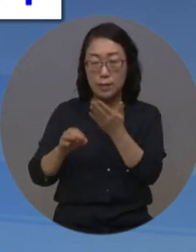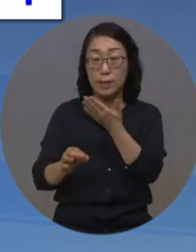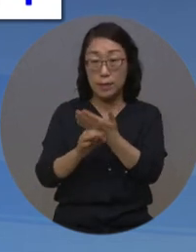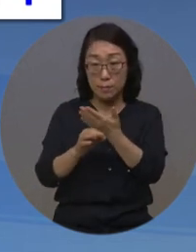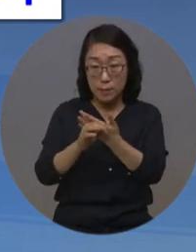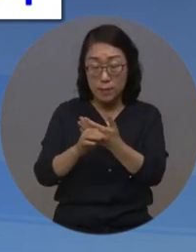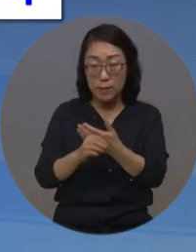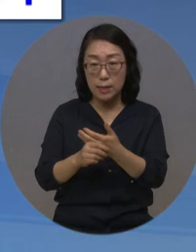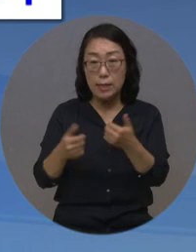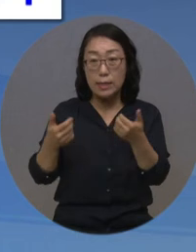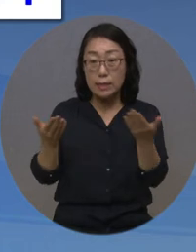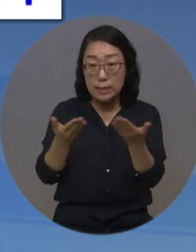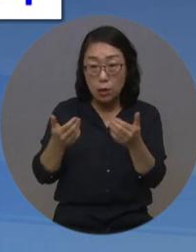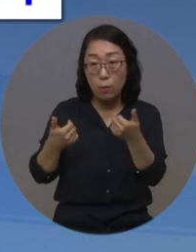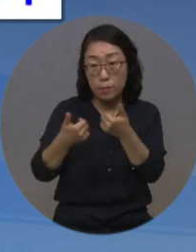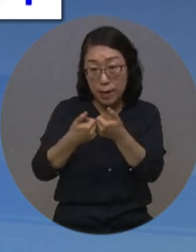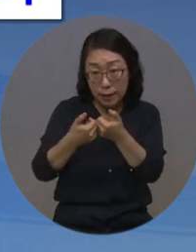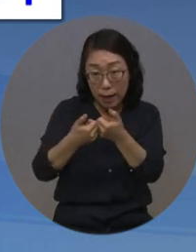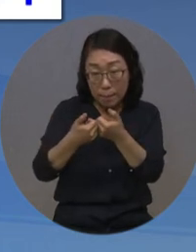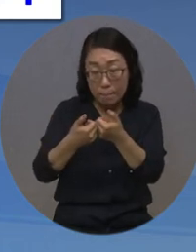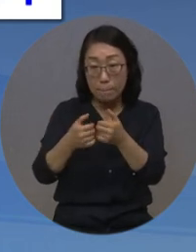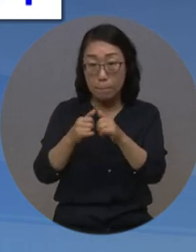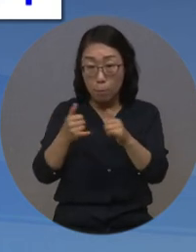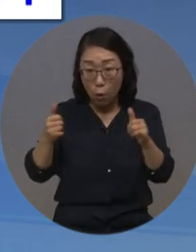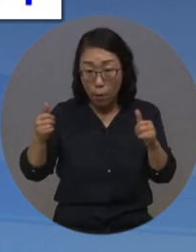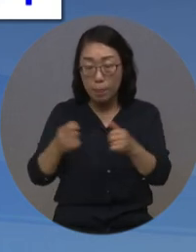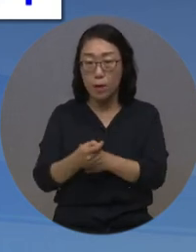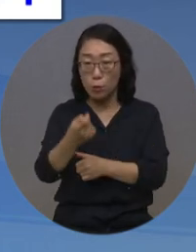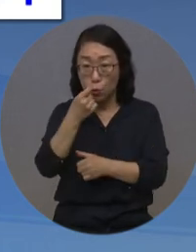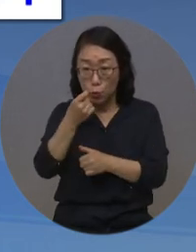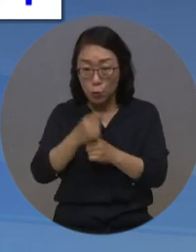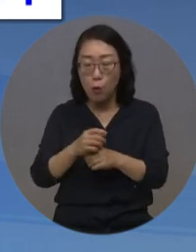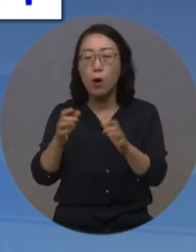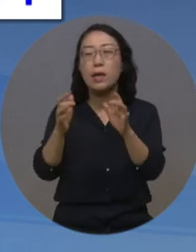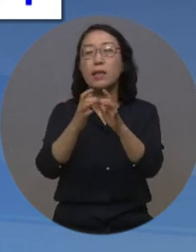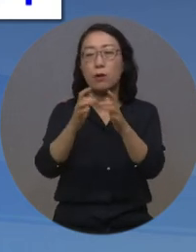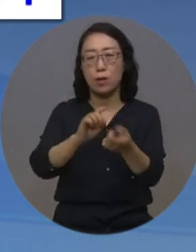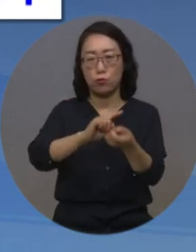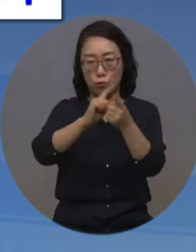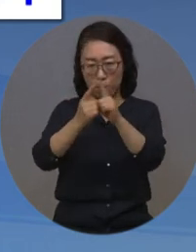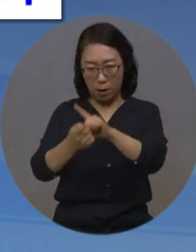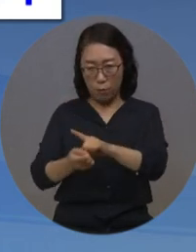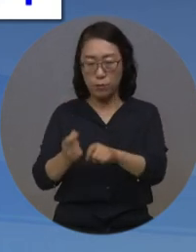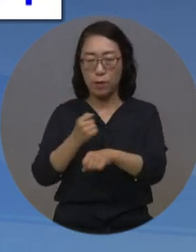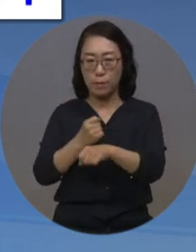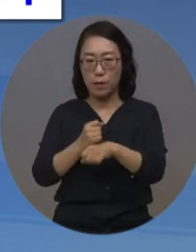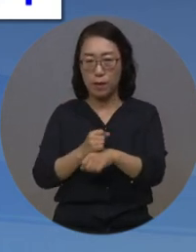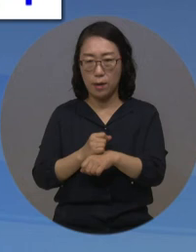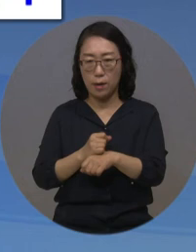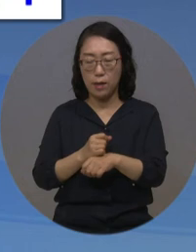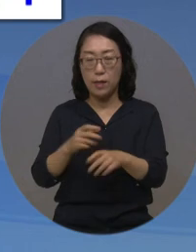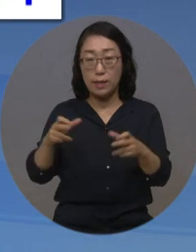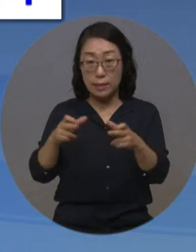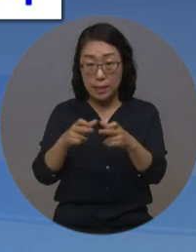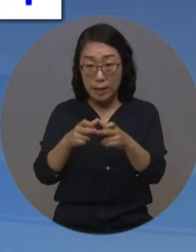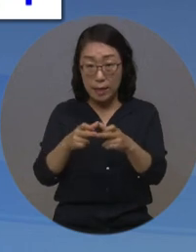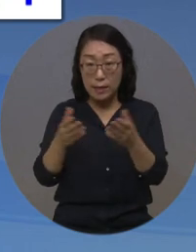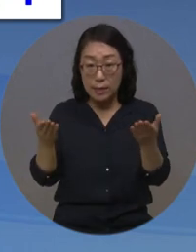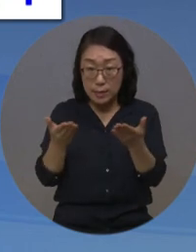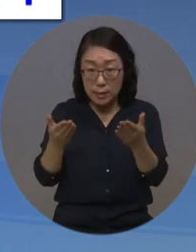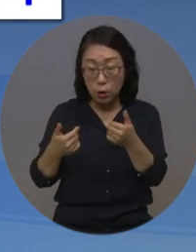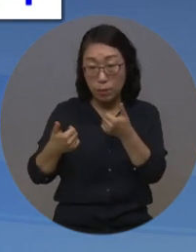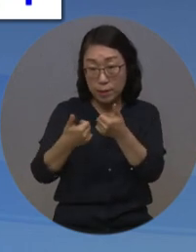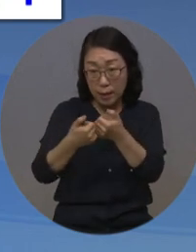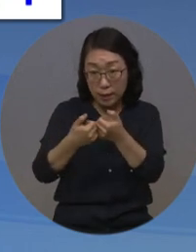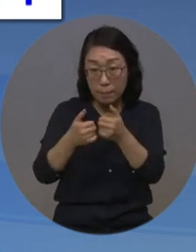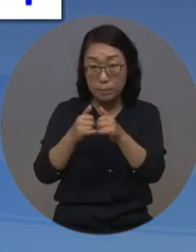직업생활상담원 양성 과정을 온라인으로 진행할 예정이라고 밝혔습니다. 장애인 직업생활상담원이란 장애인